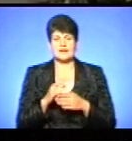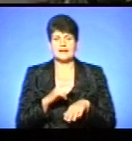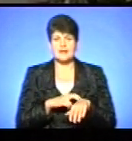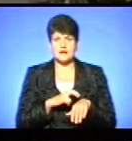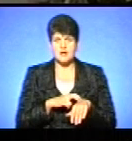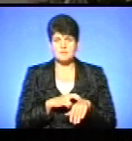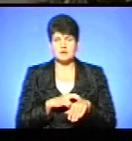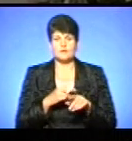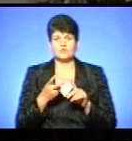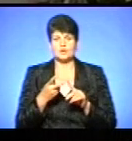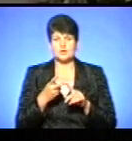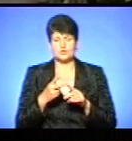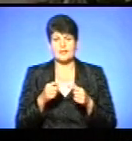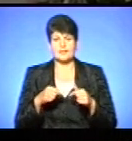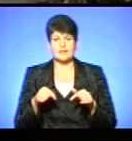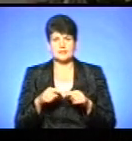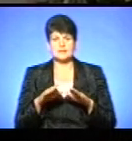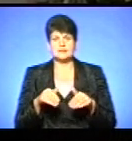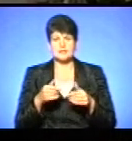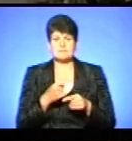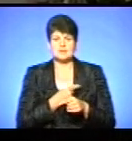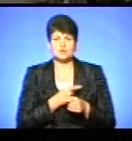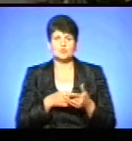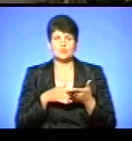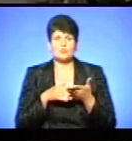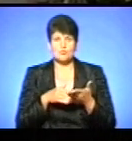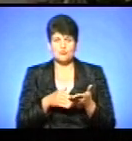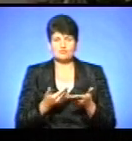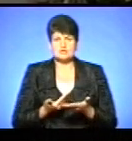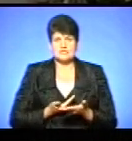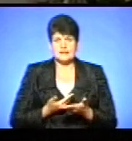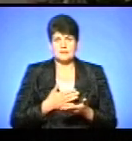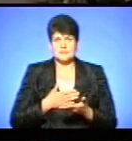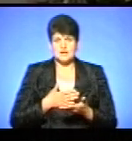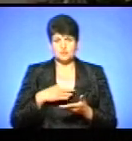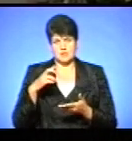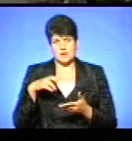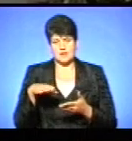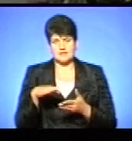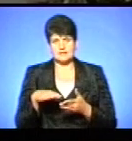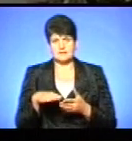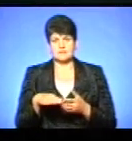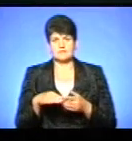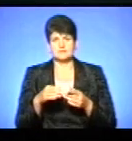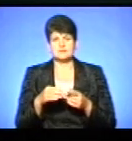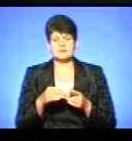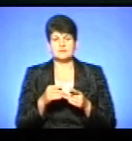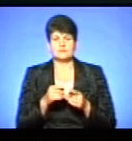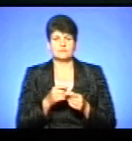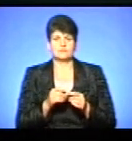вторинної ланки, де ми надаємо медичну допомогу жителям нашої країни в стаціонарних відділеннях.